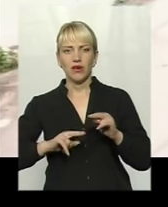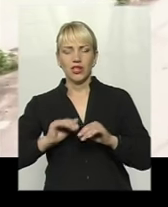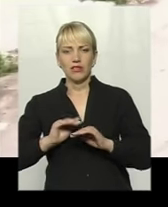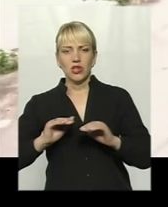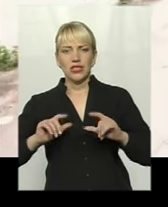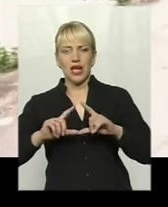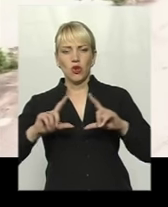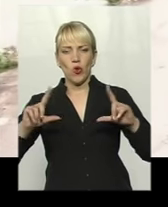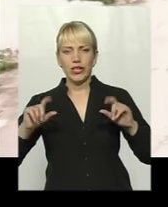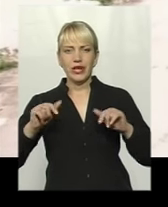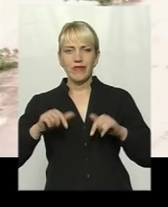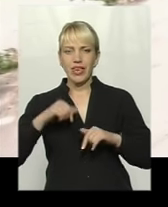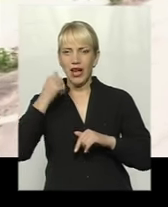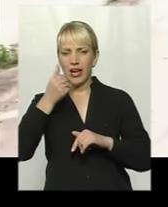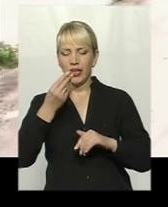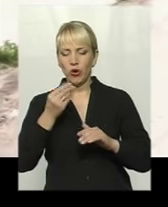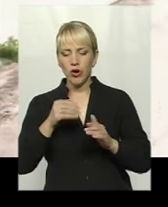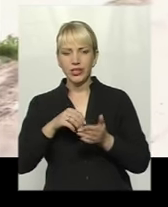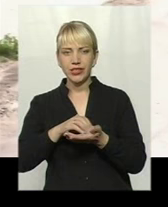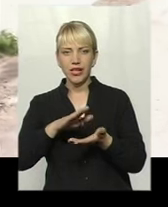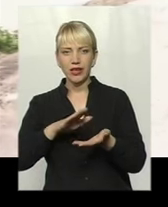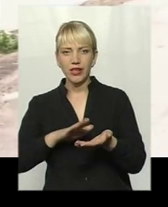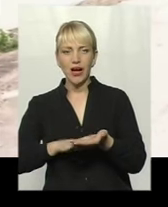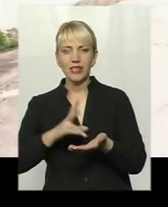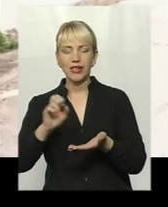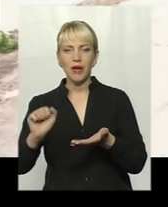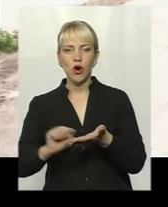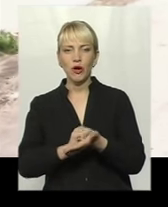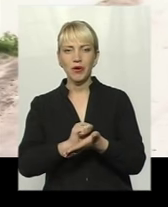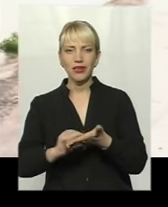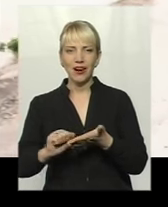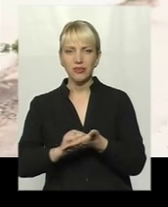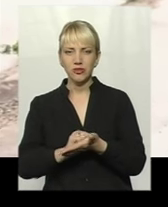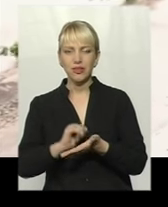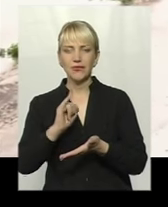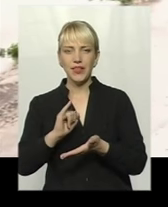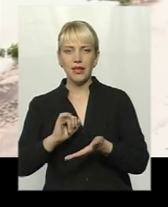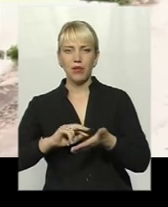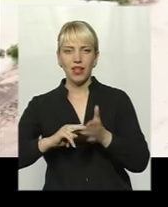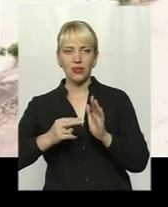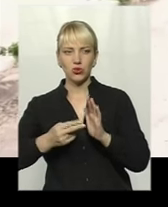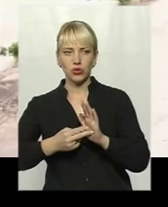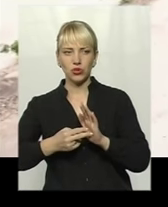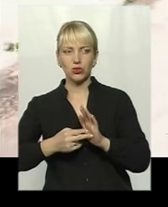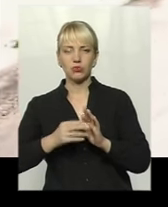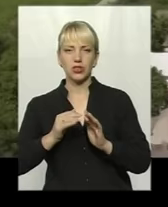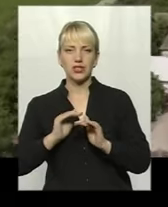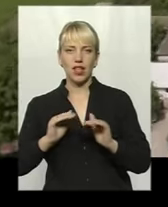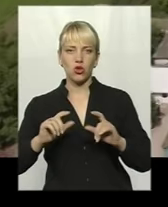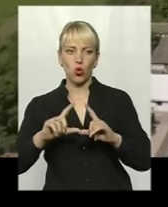Цей рік закладаються кошти на документацію і плануємо будівництво садочок.